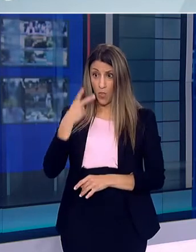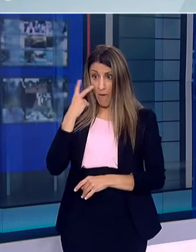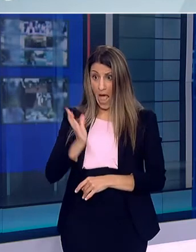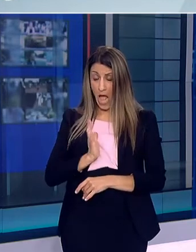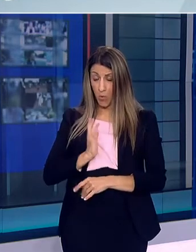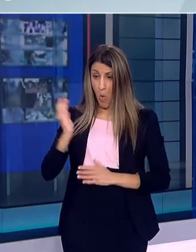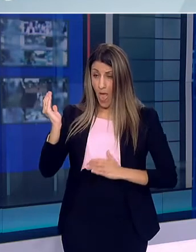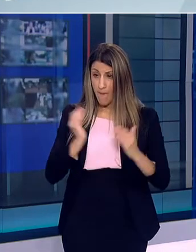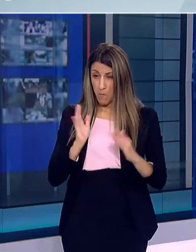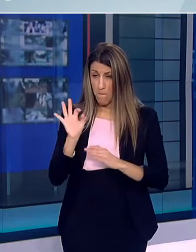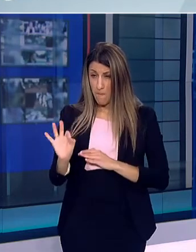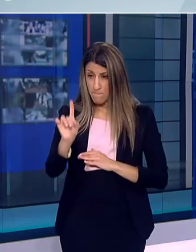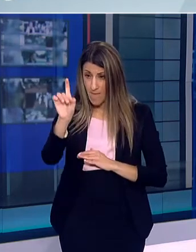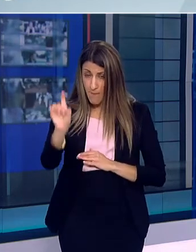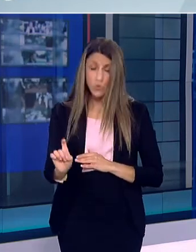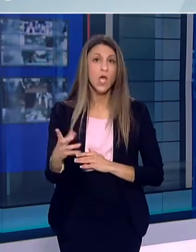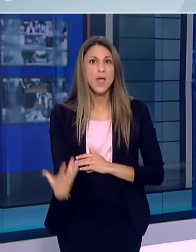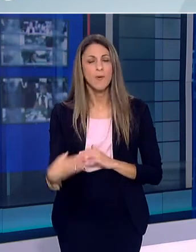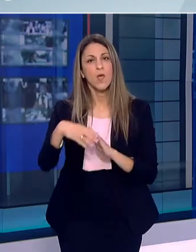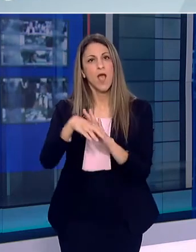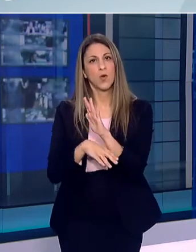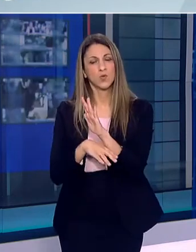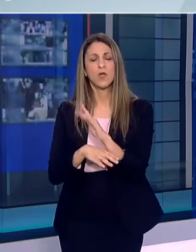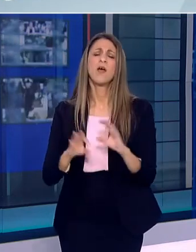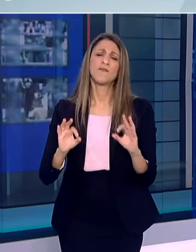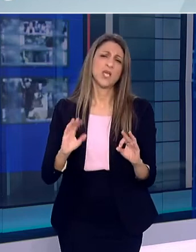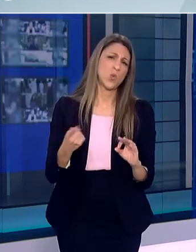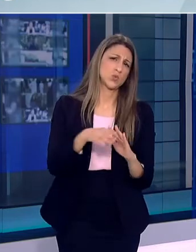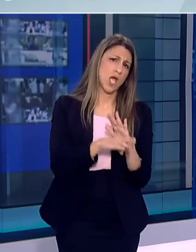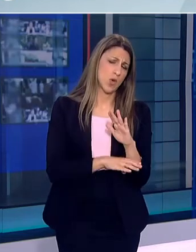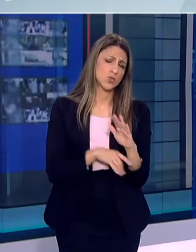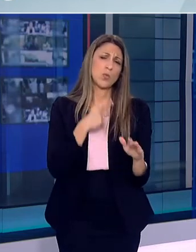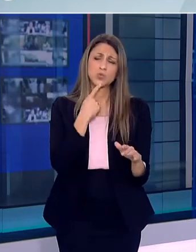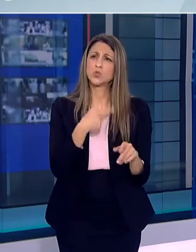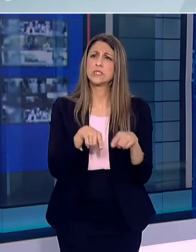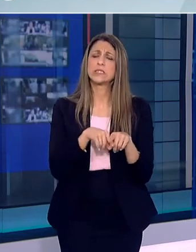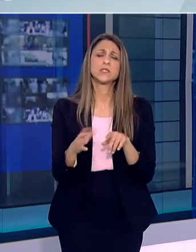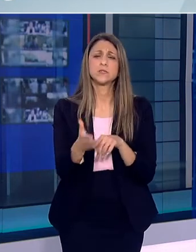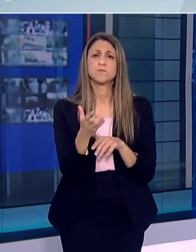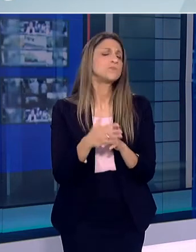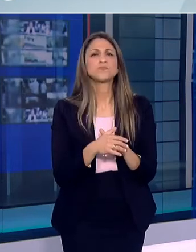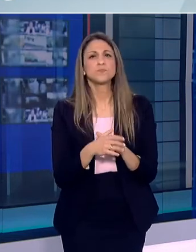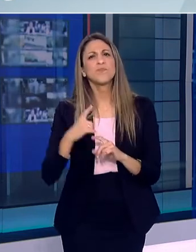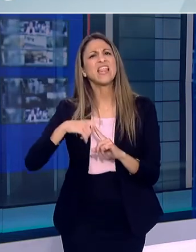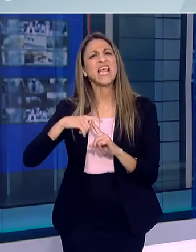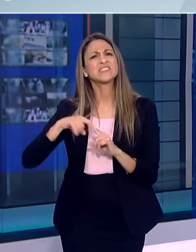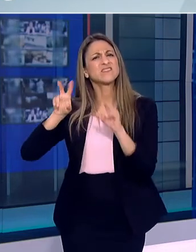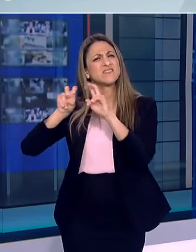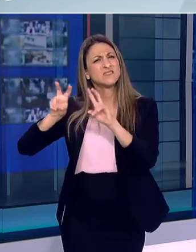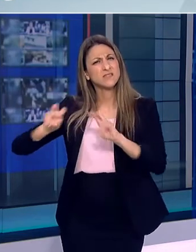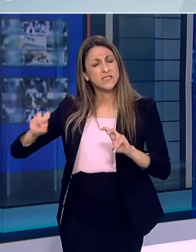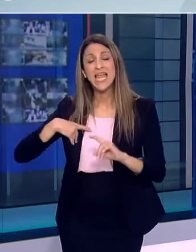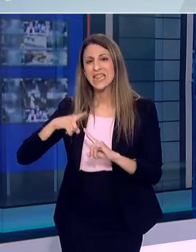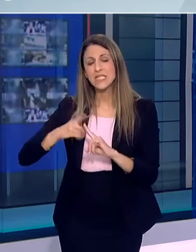αποβίβαση από το αεροπλάνο και κανόνες βέβαια όπως αυτούς τους οποίους αναφέρει οι δημοσιογράφες που έχουν να κάνουν σχέση με το τέστινγκ το οποίο δεν